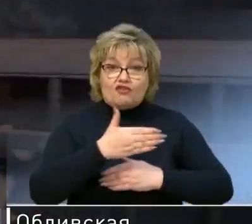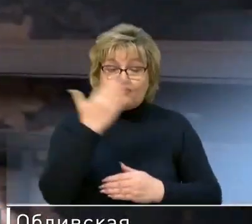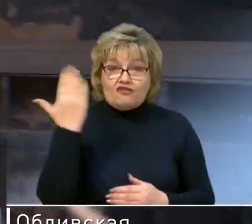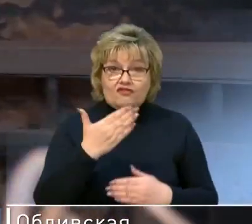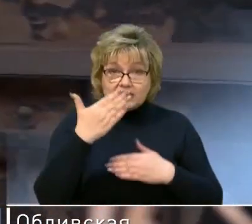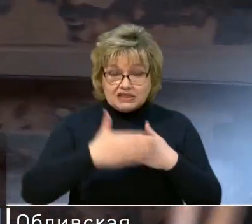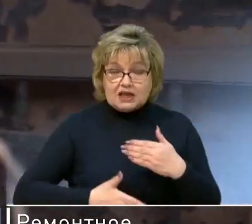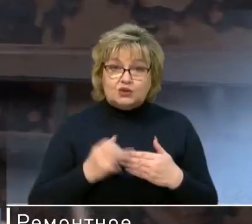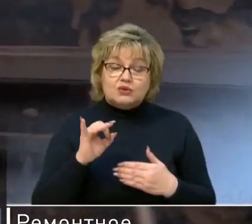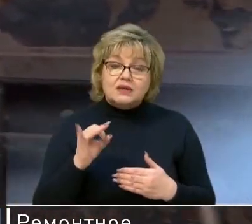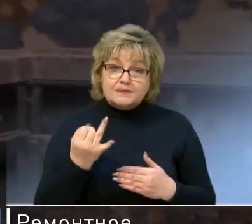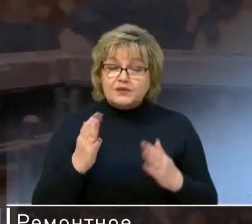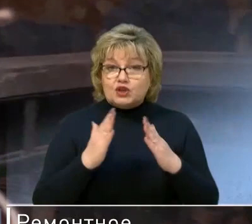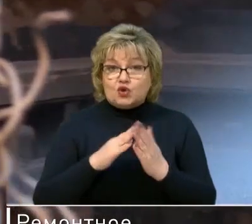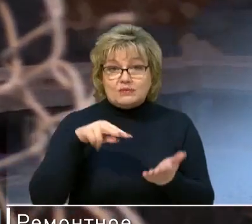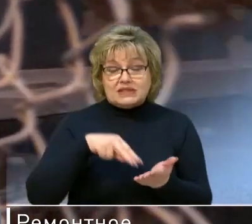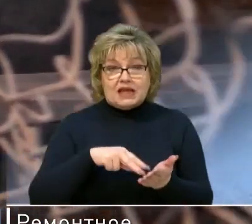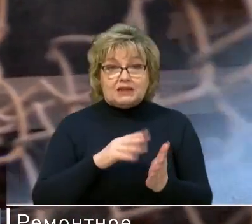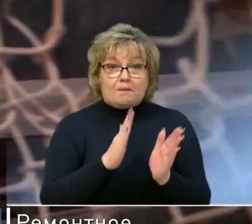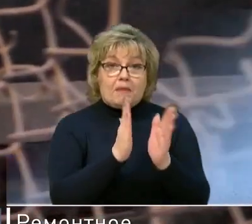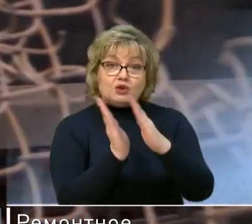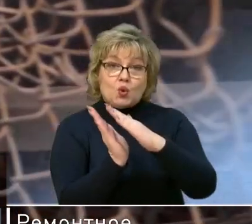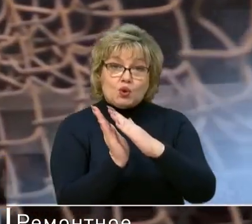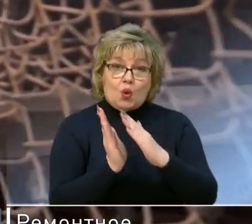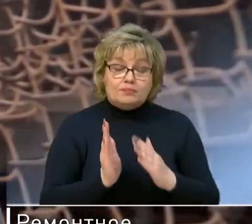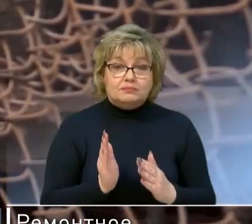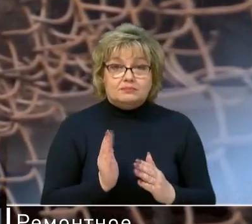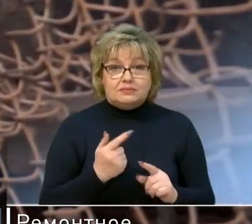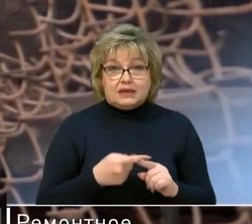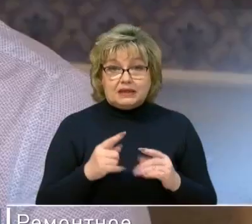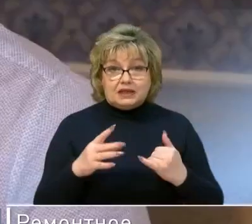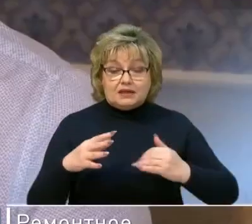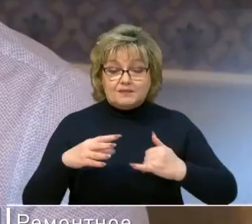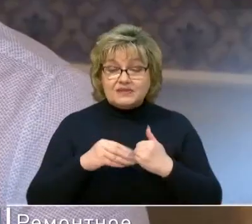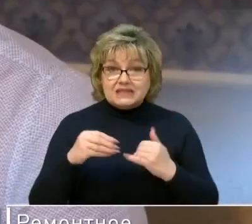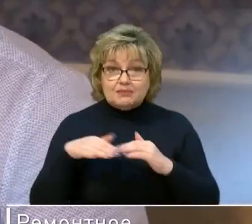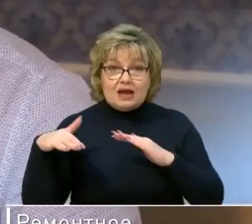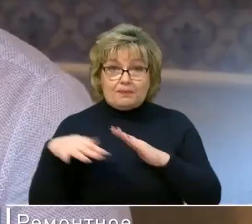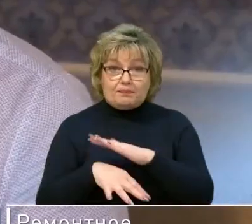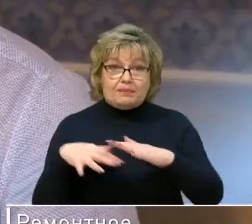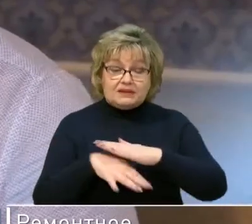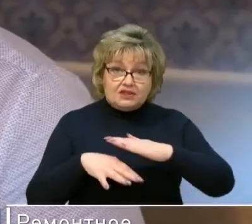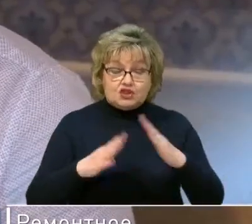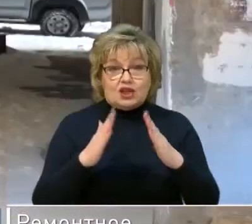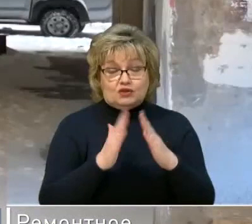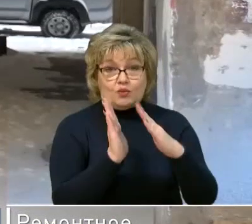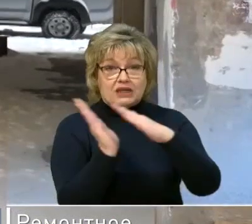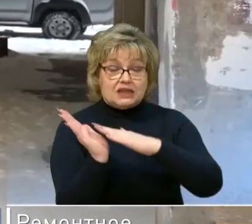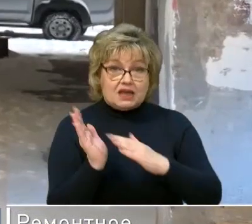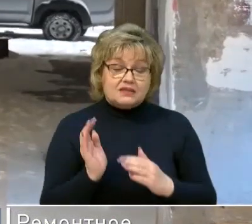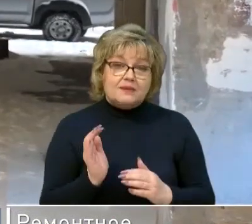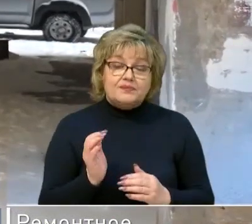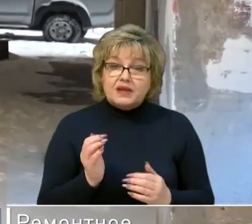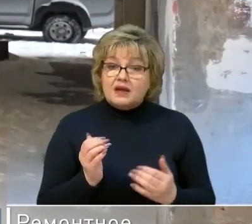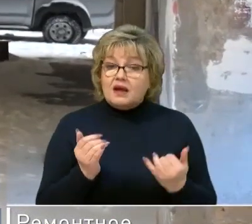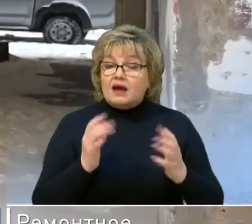тоже под углом стоит. Это всё связано с тем, что подвижный грунт, просадка дома и дом наклоняется. В данный